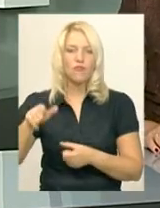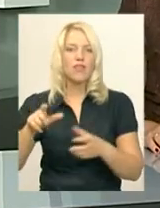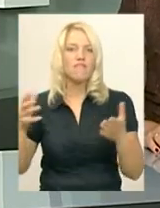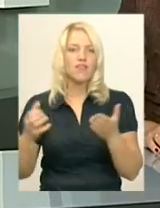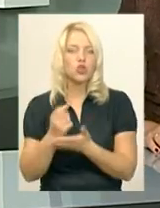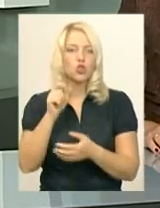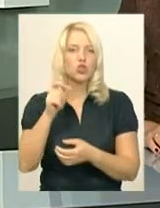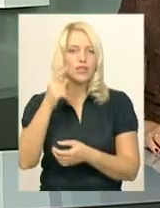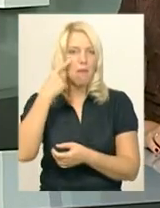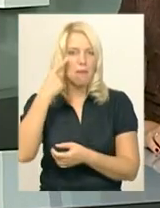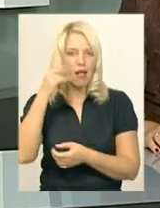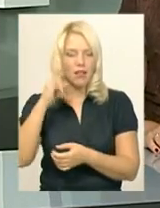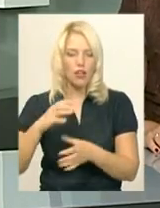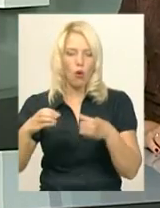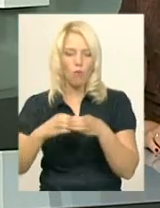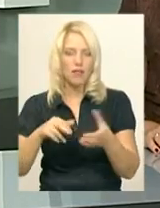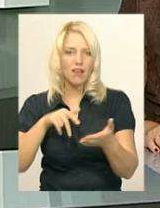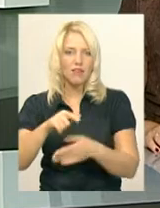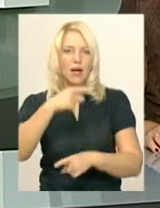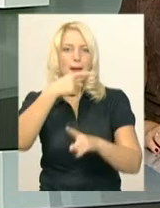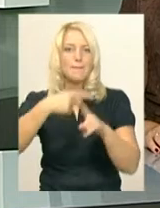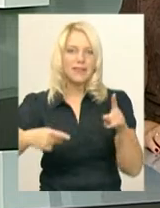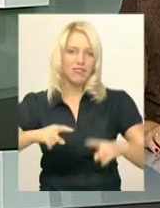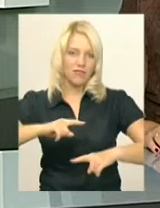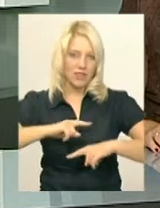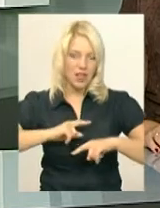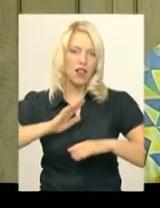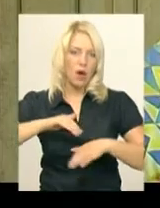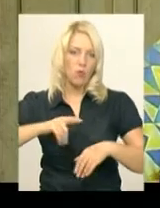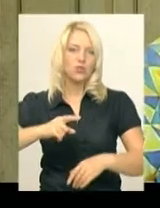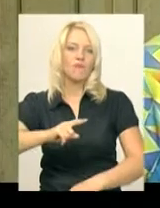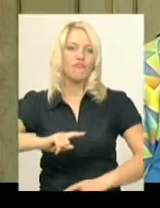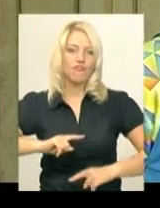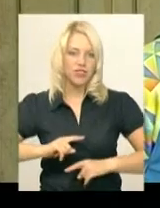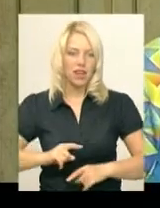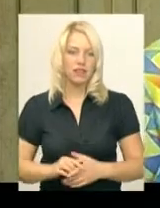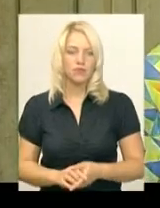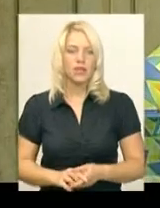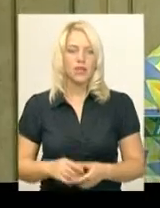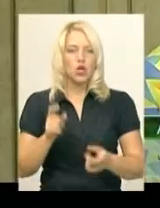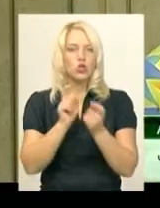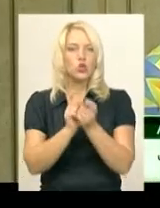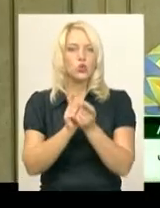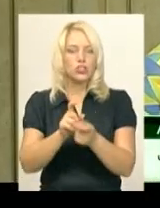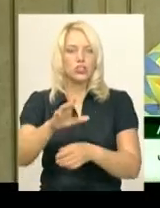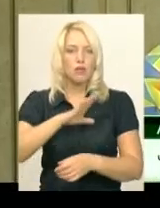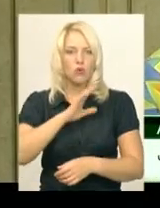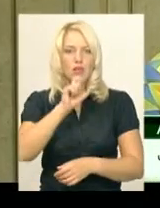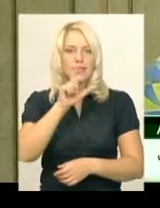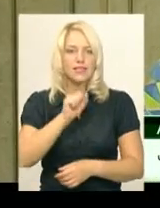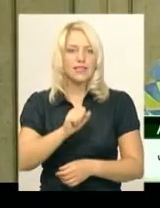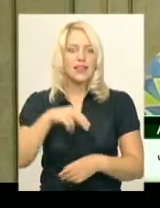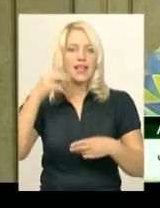бал. І команда вийшла до півфіналу, а далі і до фіналу. Судочка відбулася з Дніпропетровською